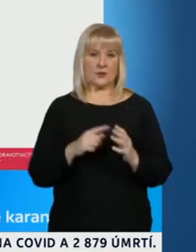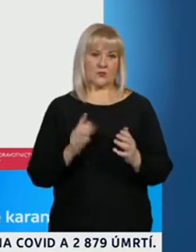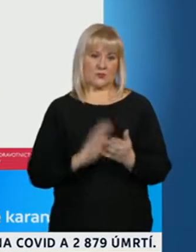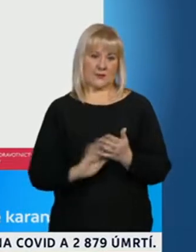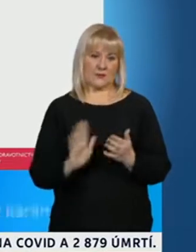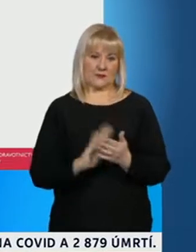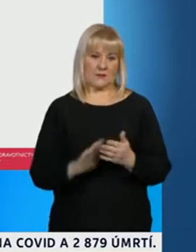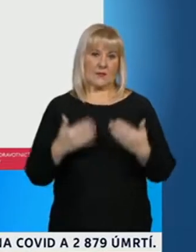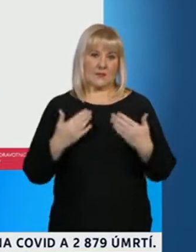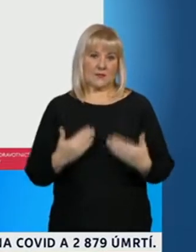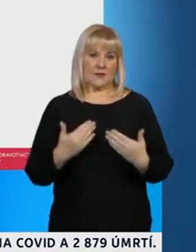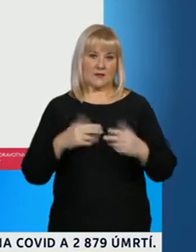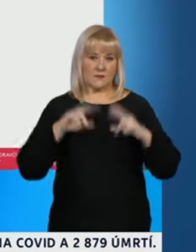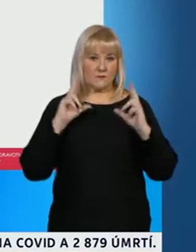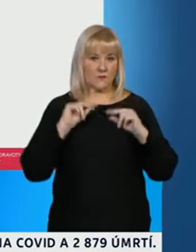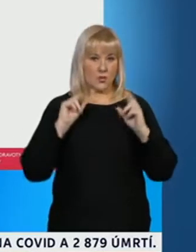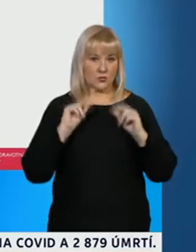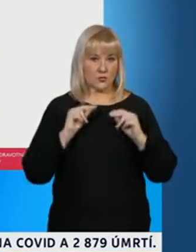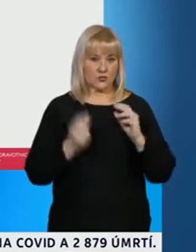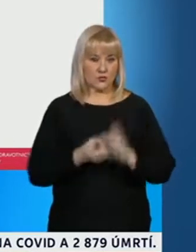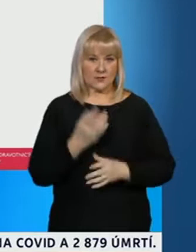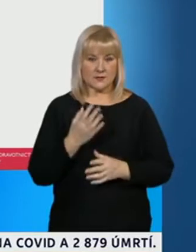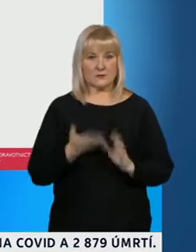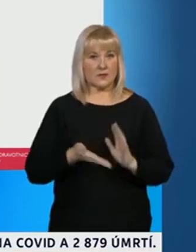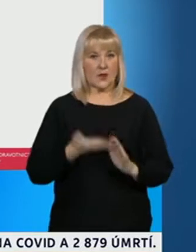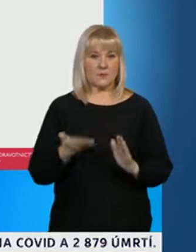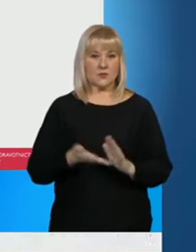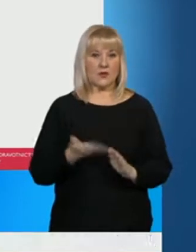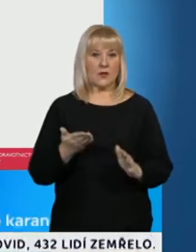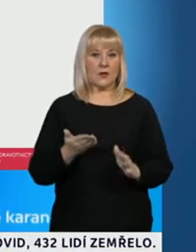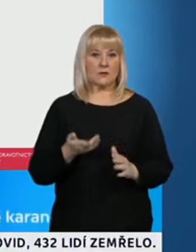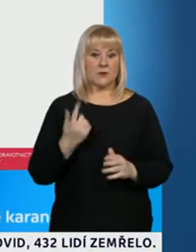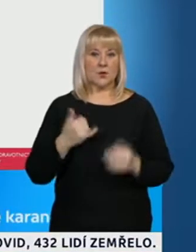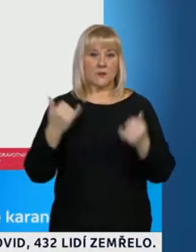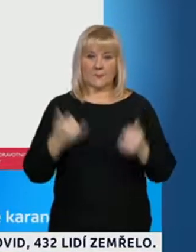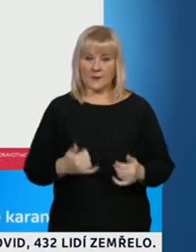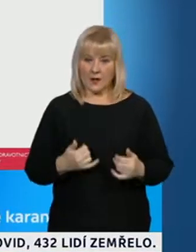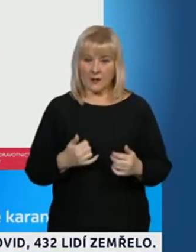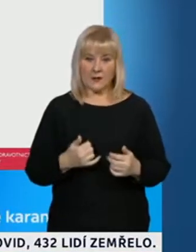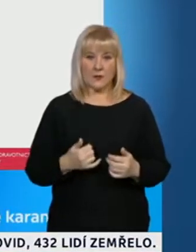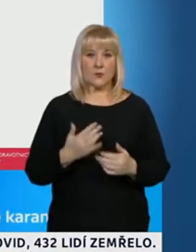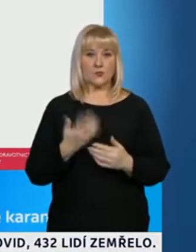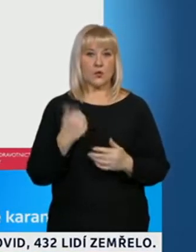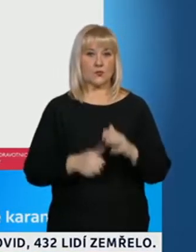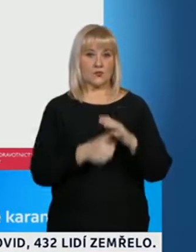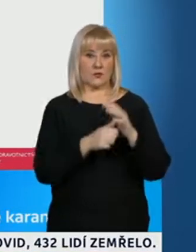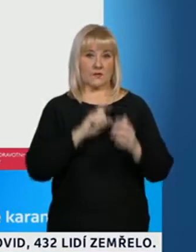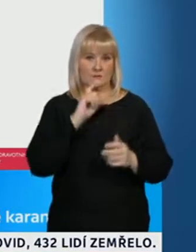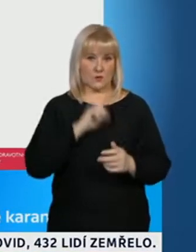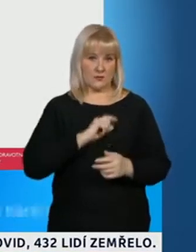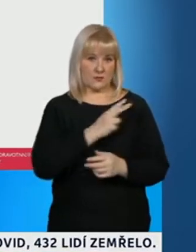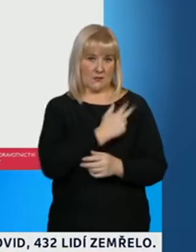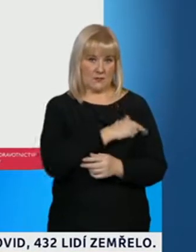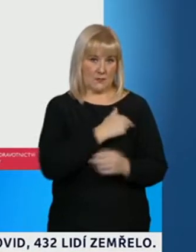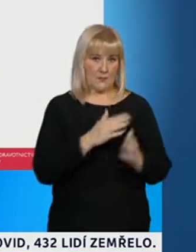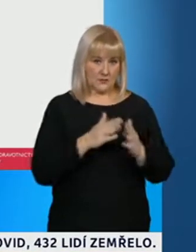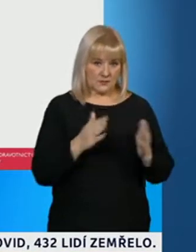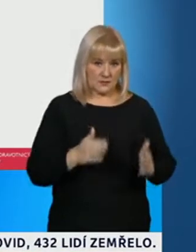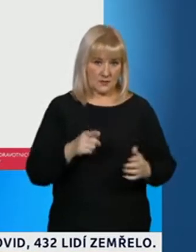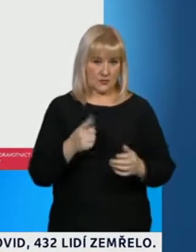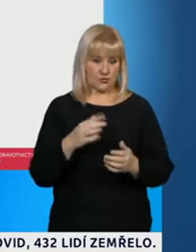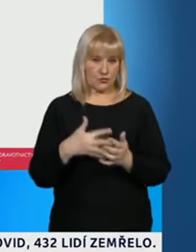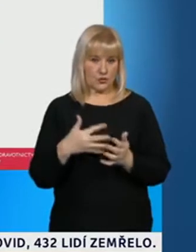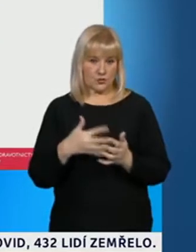aktuální snímky, příklad z Prahy, jak se zmiňovalo v Přední vojenské nemocnice, nebo další, kteří